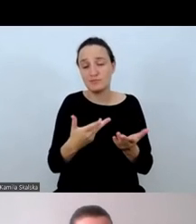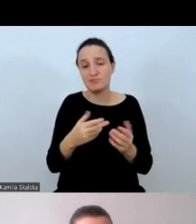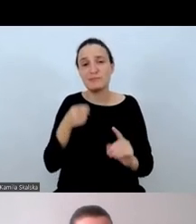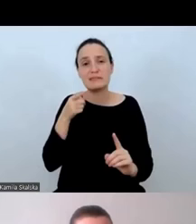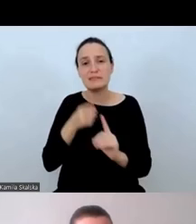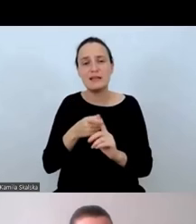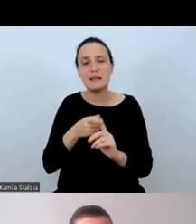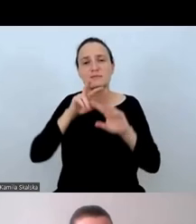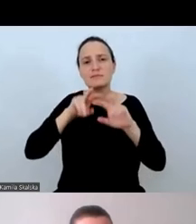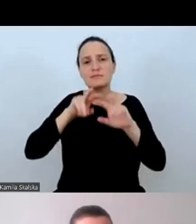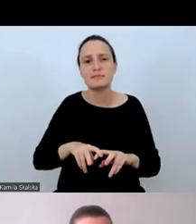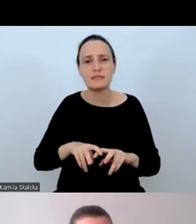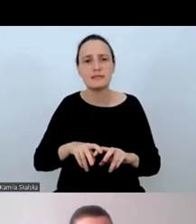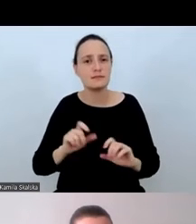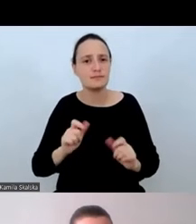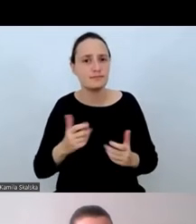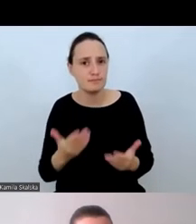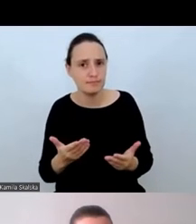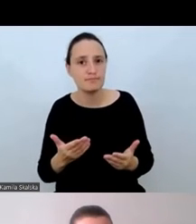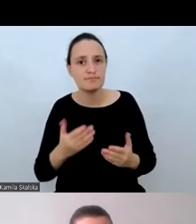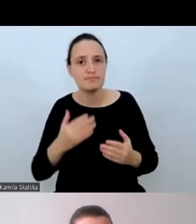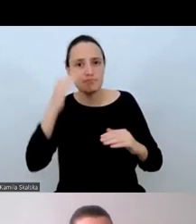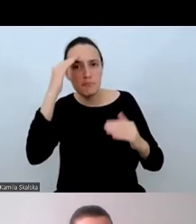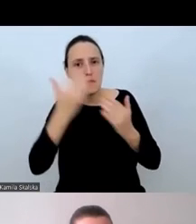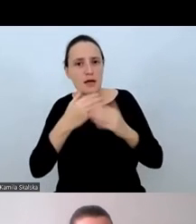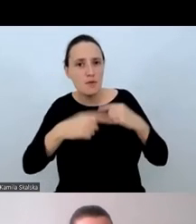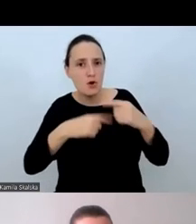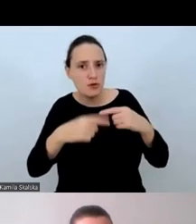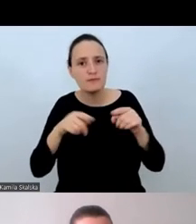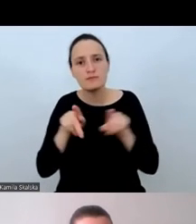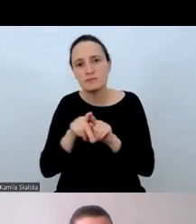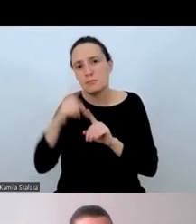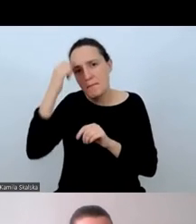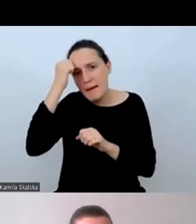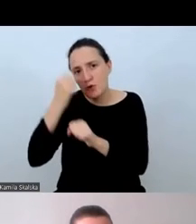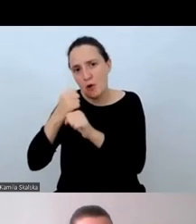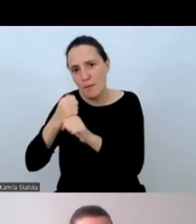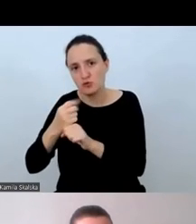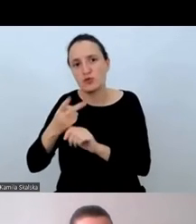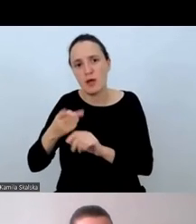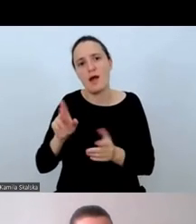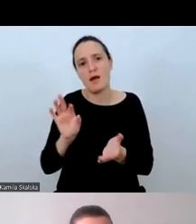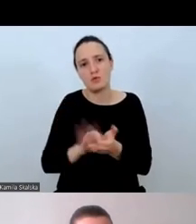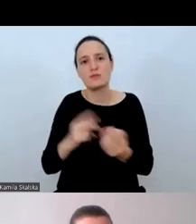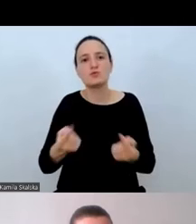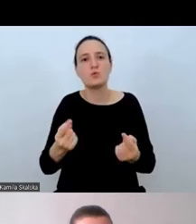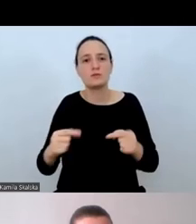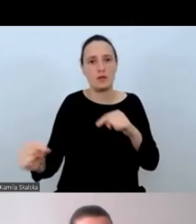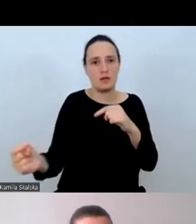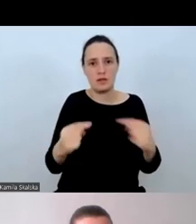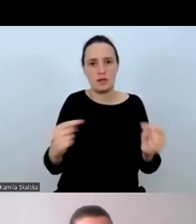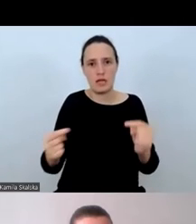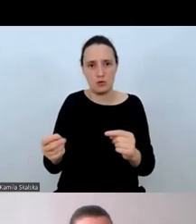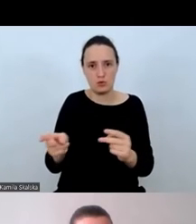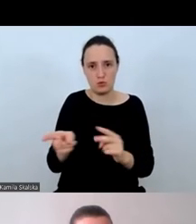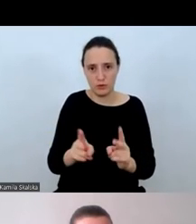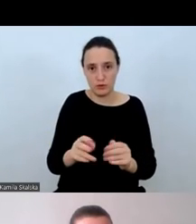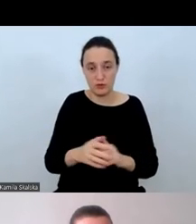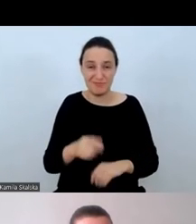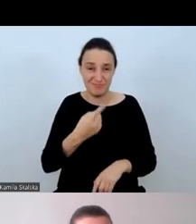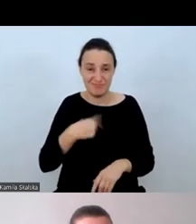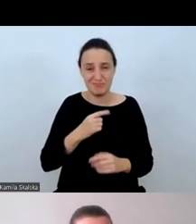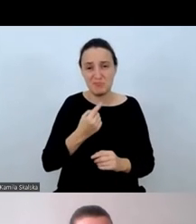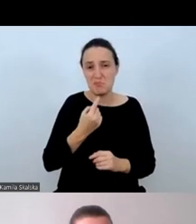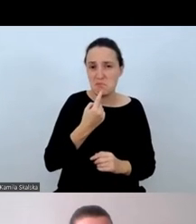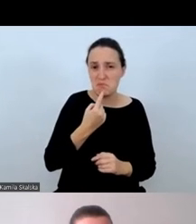procesy poznawcze i pamięć roboczą w tłumaczeniu dialogowym. Wiemy bardzo mało o tych